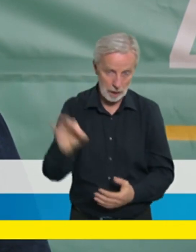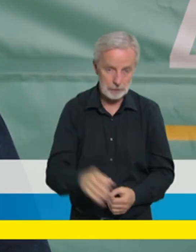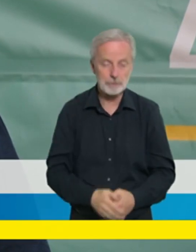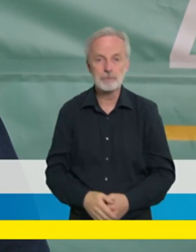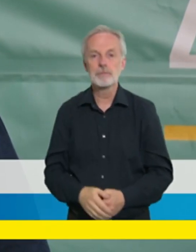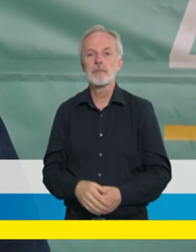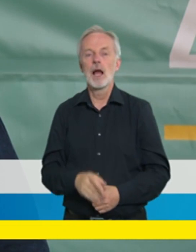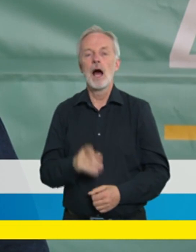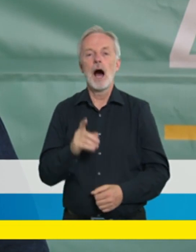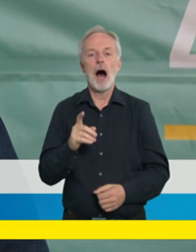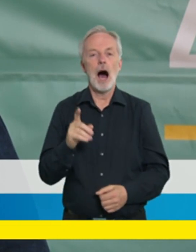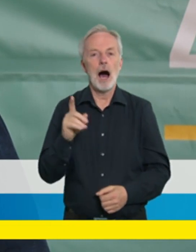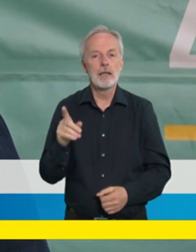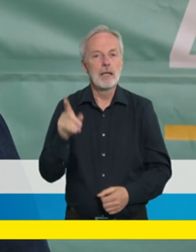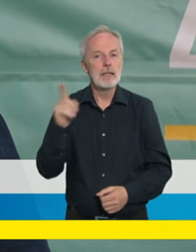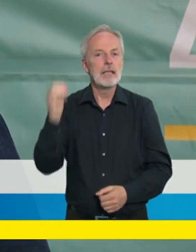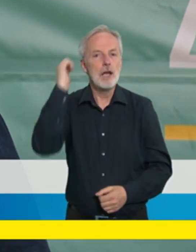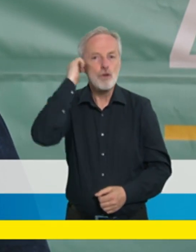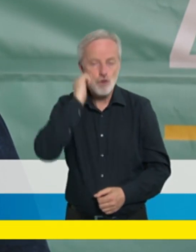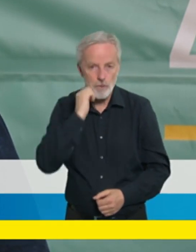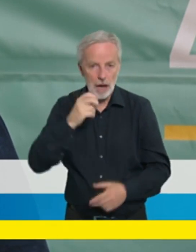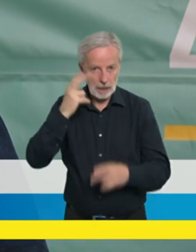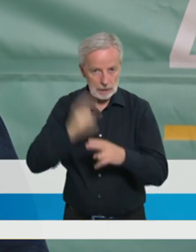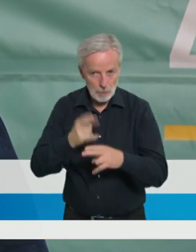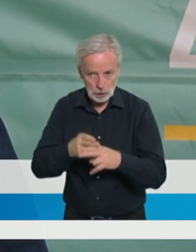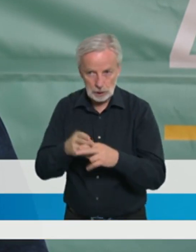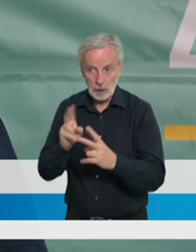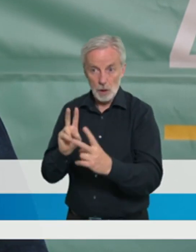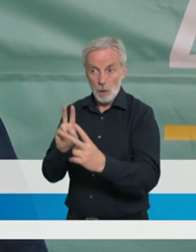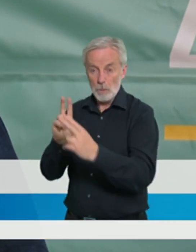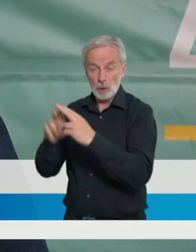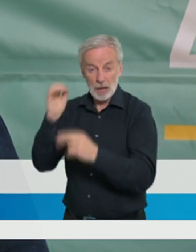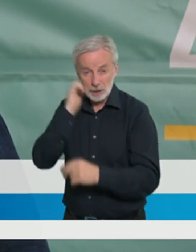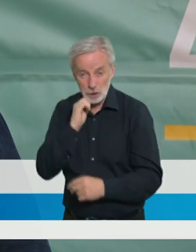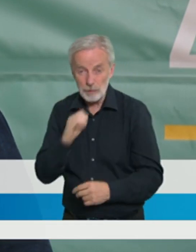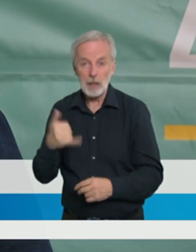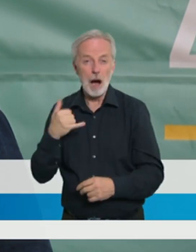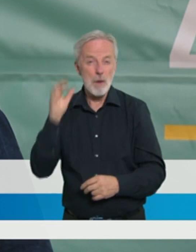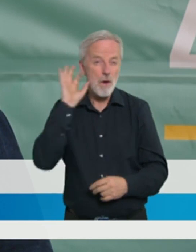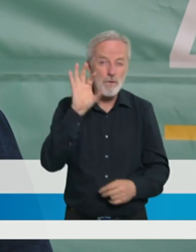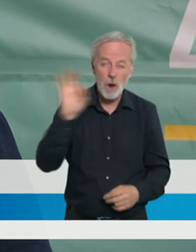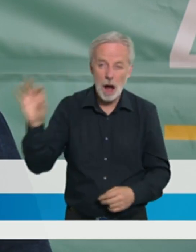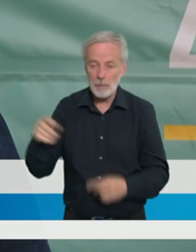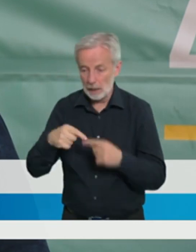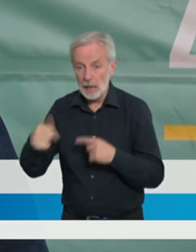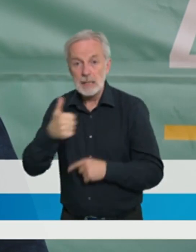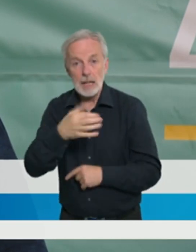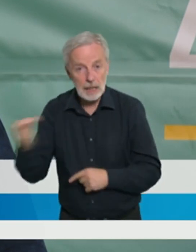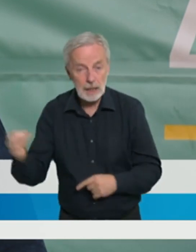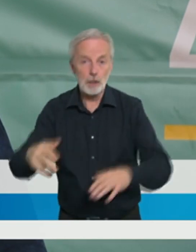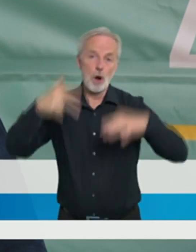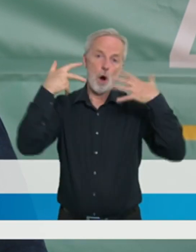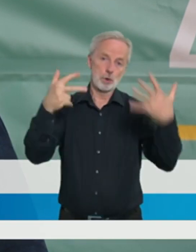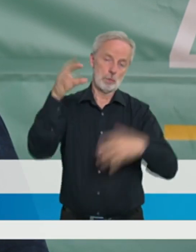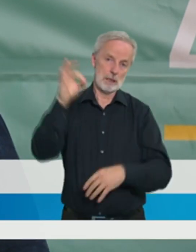větší úspěšnost. Tam jsme schopni do 24 hodin navolat 85 % těch kontaktů